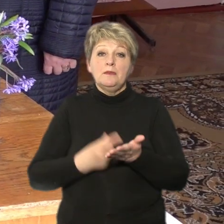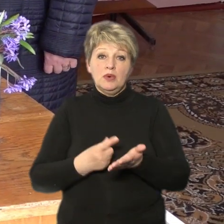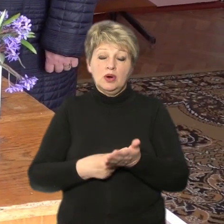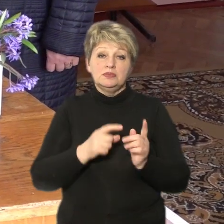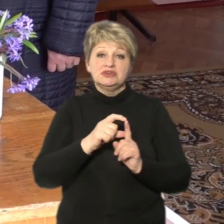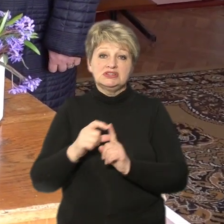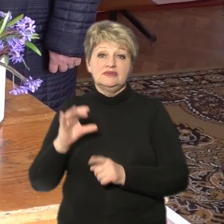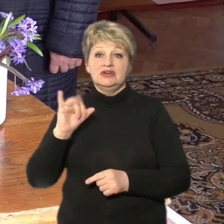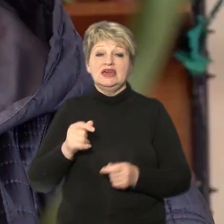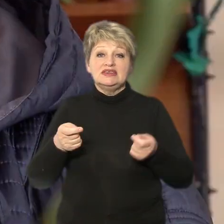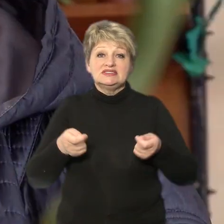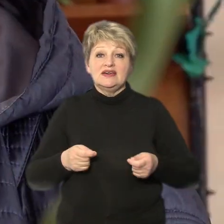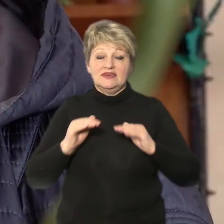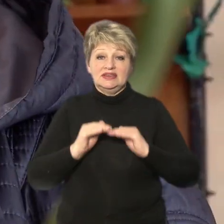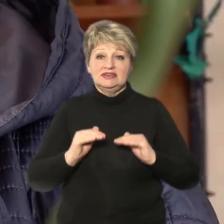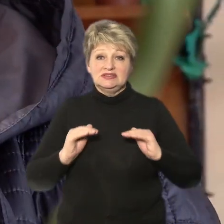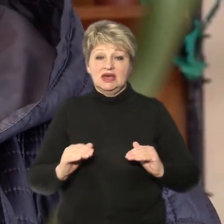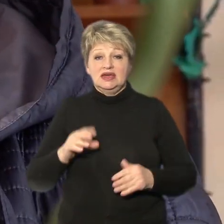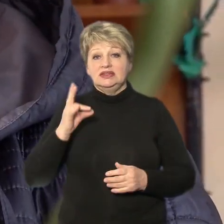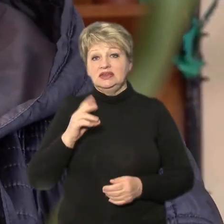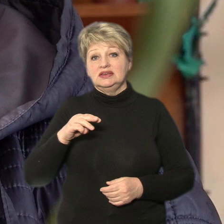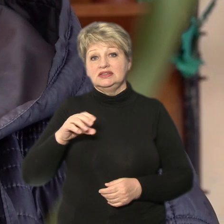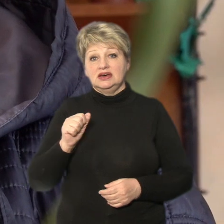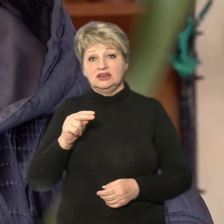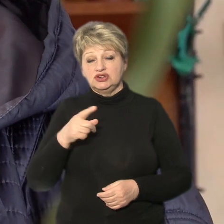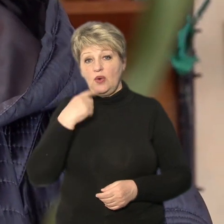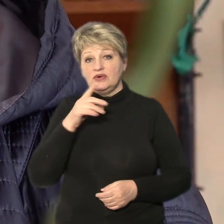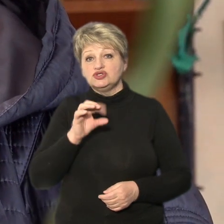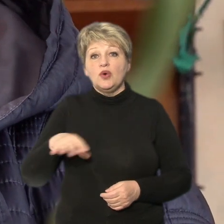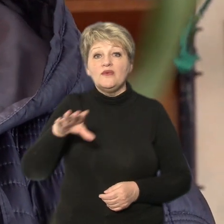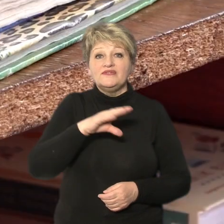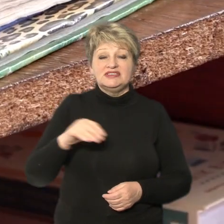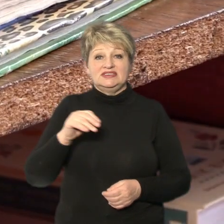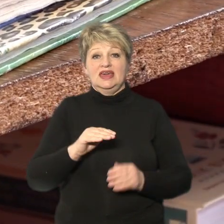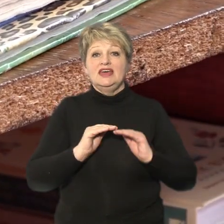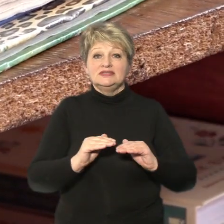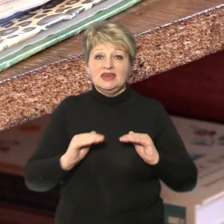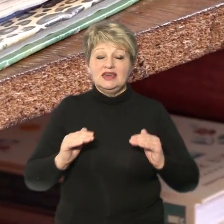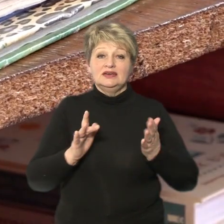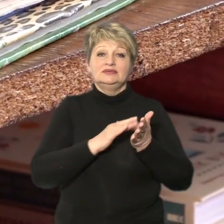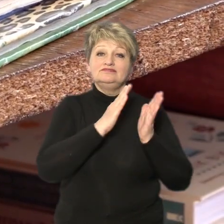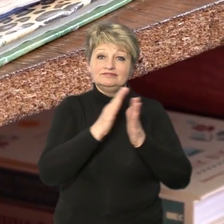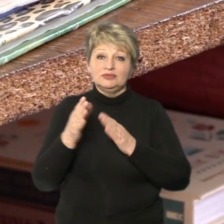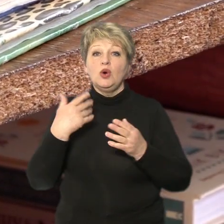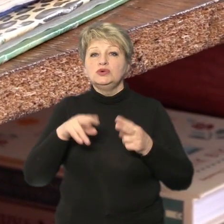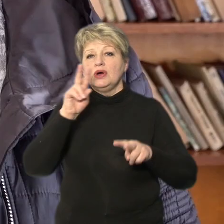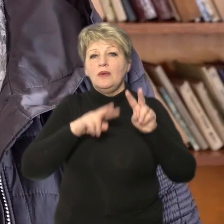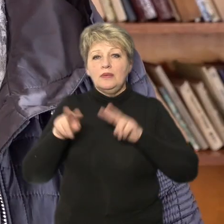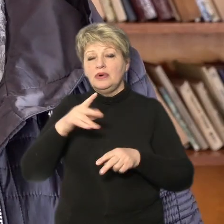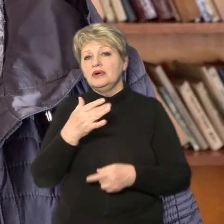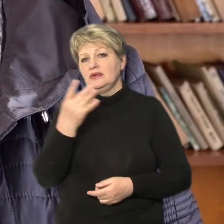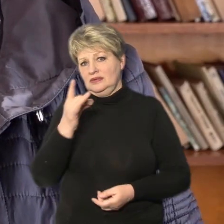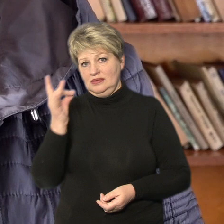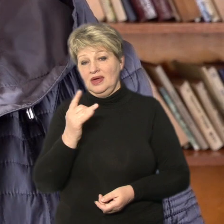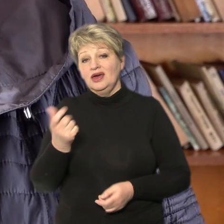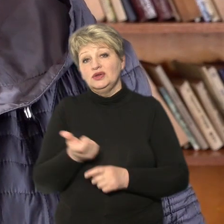Наталі Ситник і завідувачка дитячого садка Ніна Ткач. Говорить, що всі наявні дитячі книжки переглянули із малечої по декілька разів. Дуже